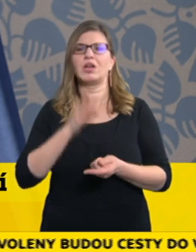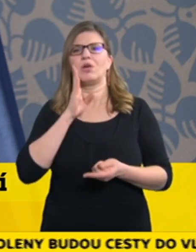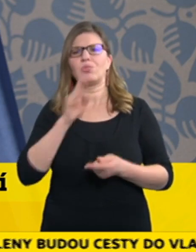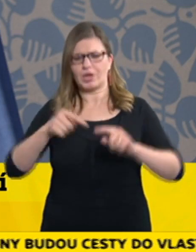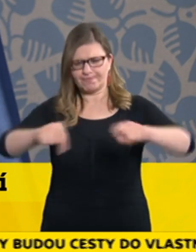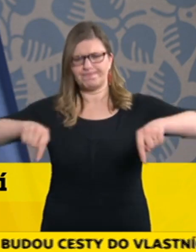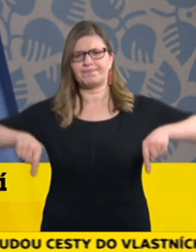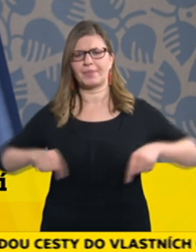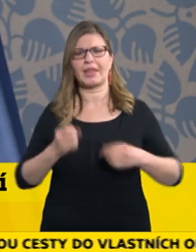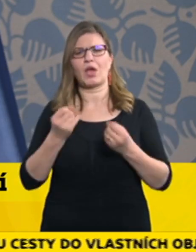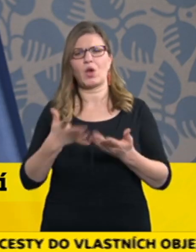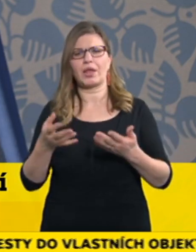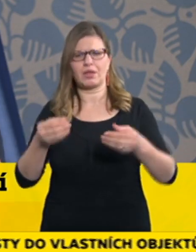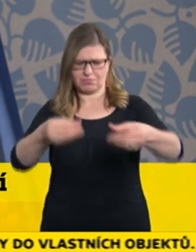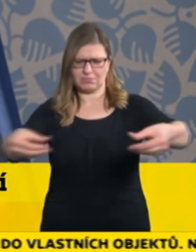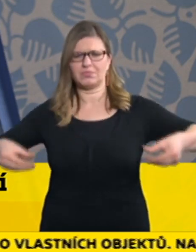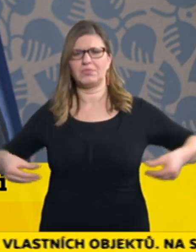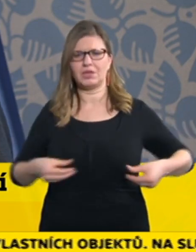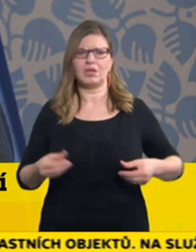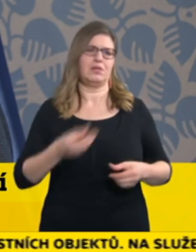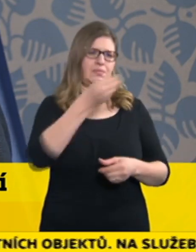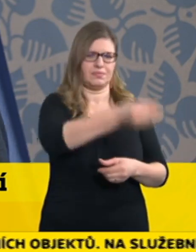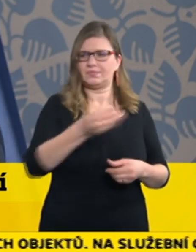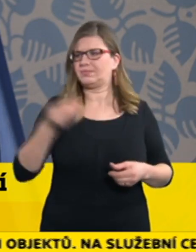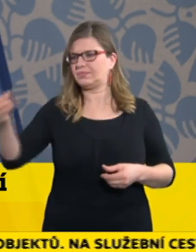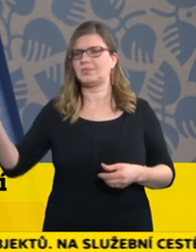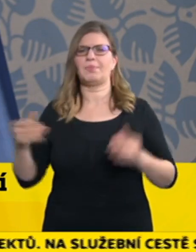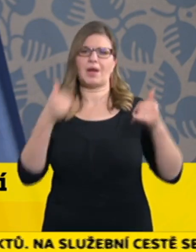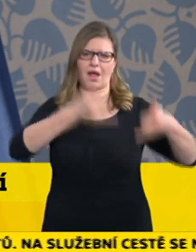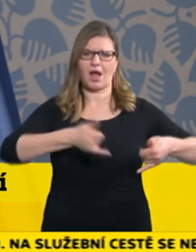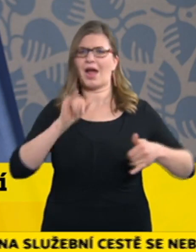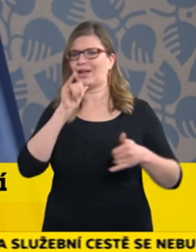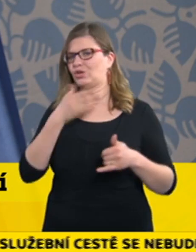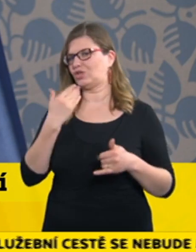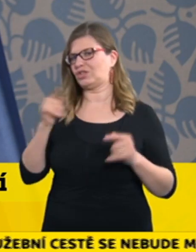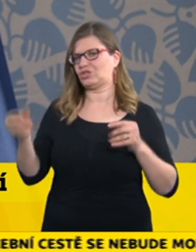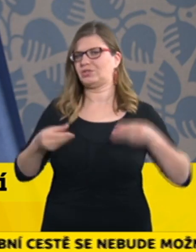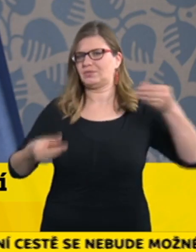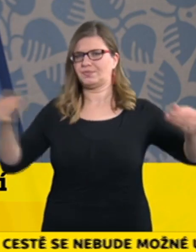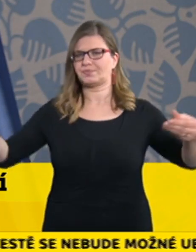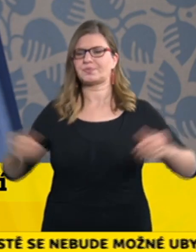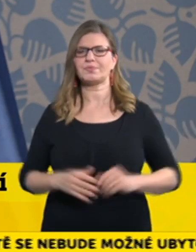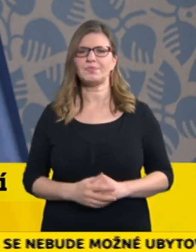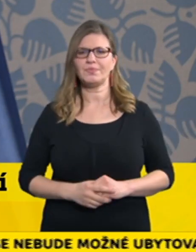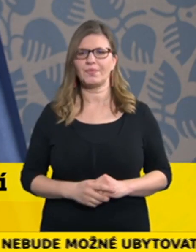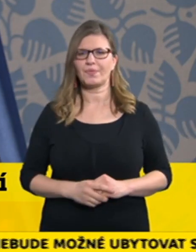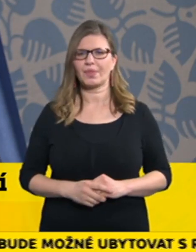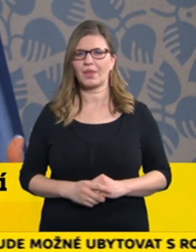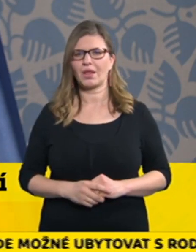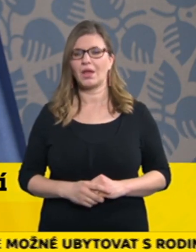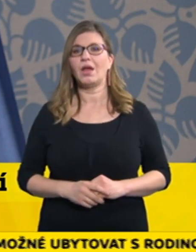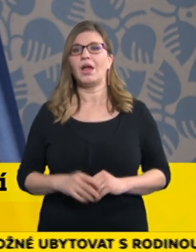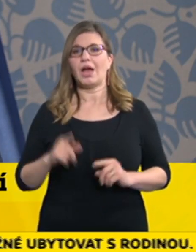vakciny Pfizer jednotlivé kraje poskytnou Praze a jihočeskému kraji, a naopak tyto dvě entity